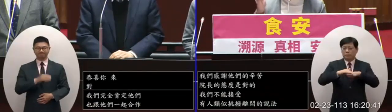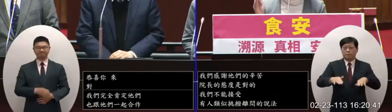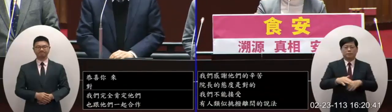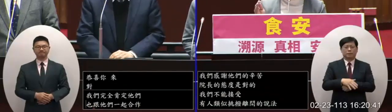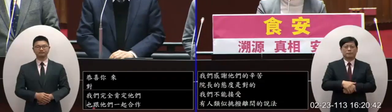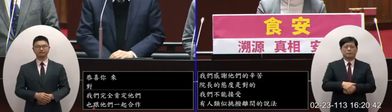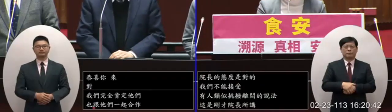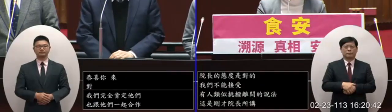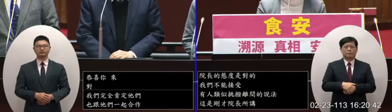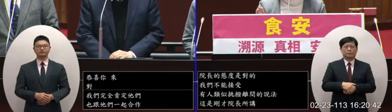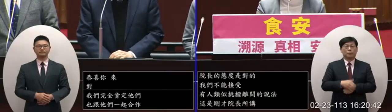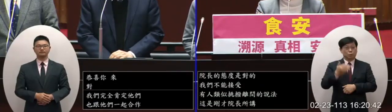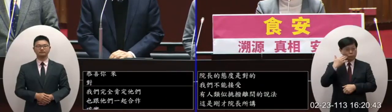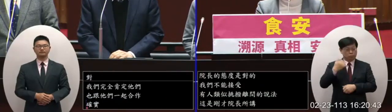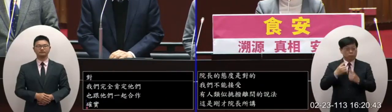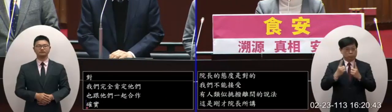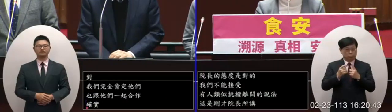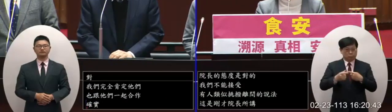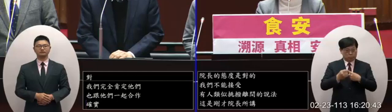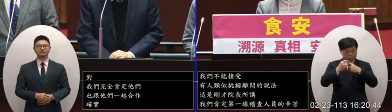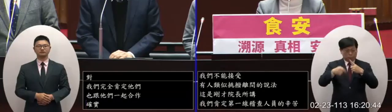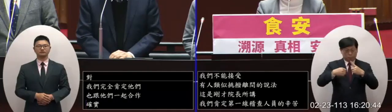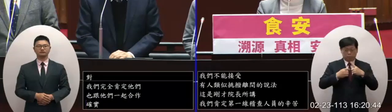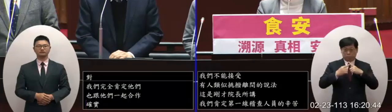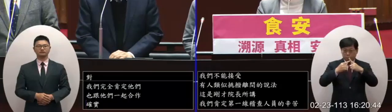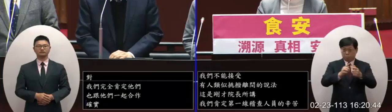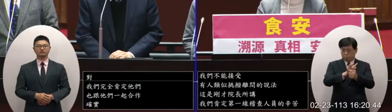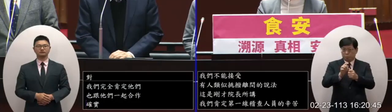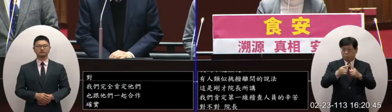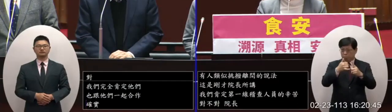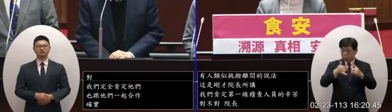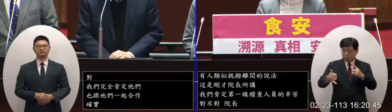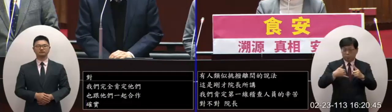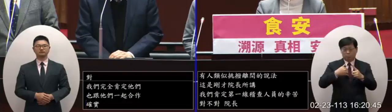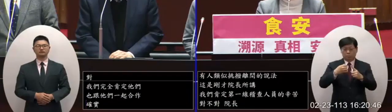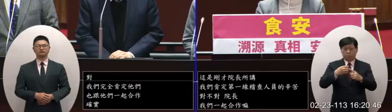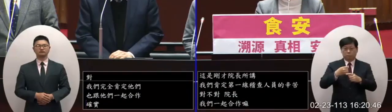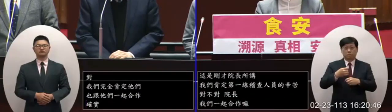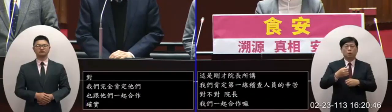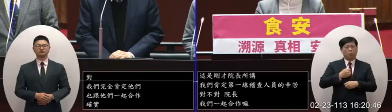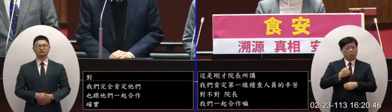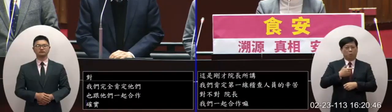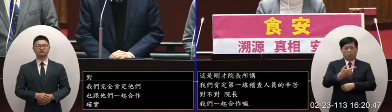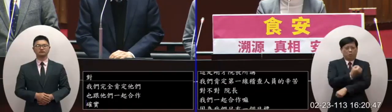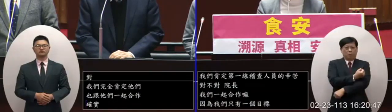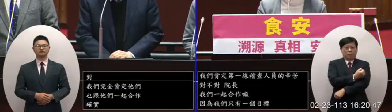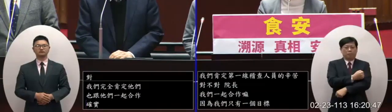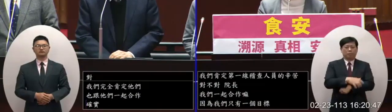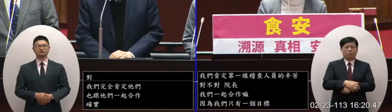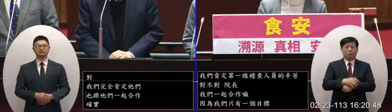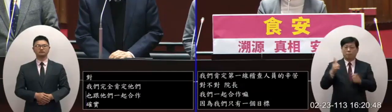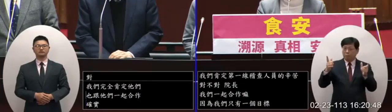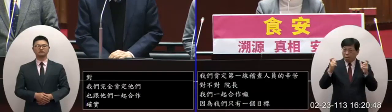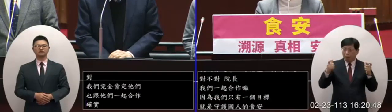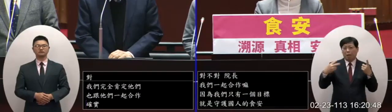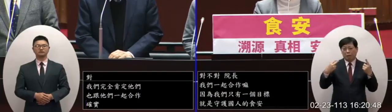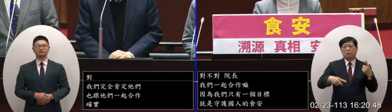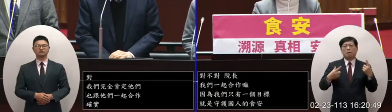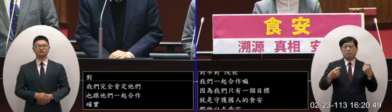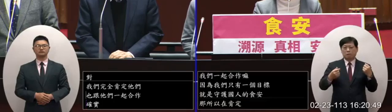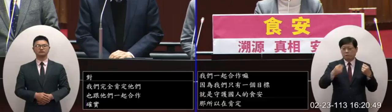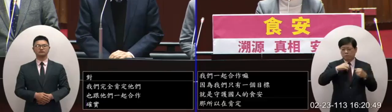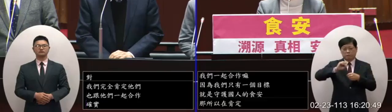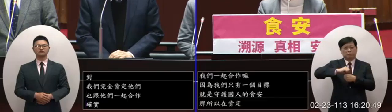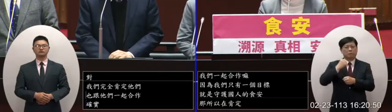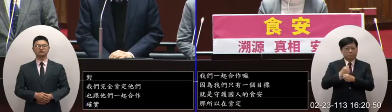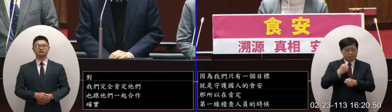所以在肯定第一線的積查人員的時候我們真的知道他們辛苦過年的時候還不斷的在